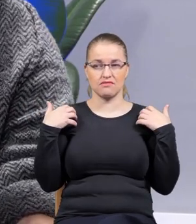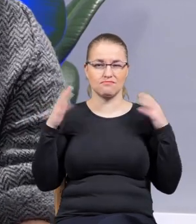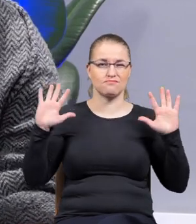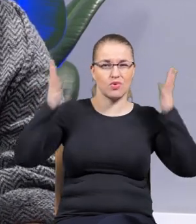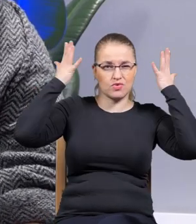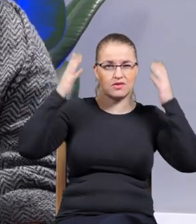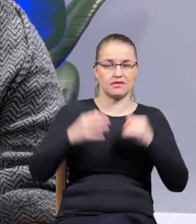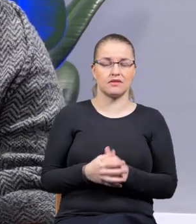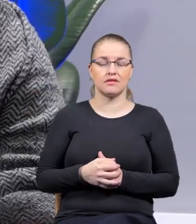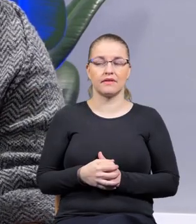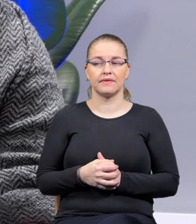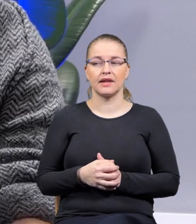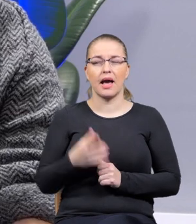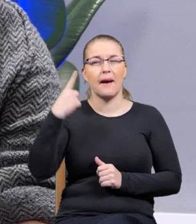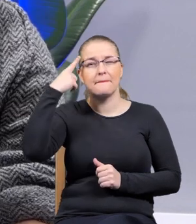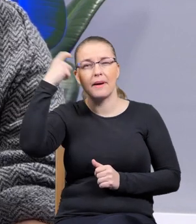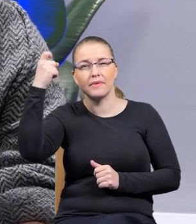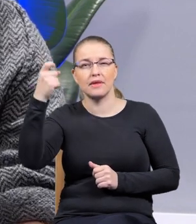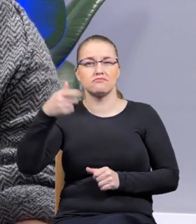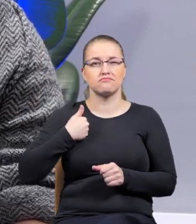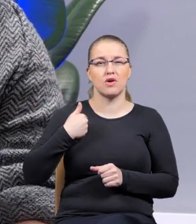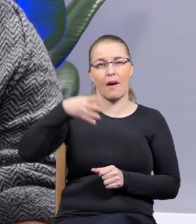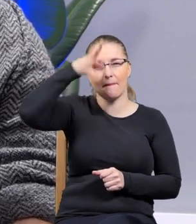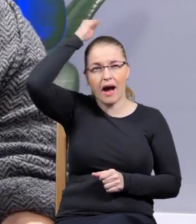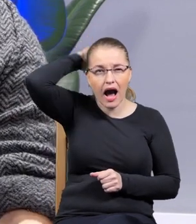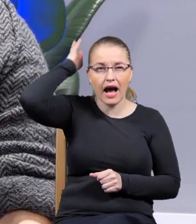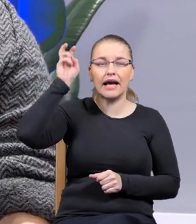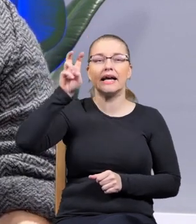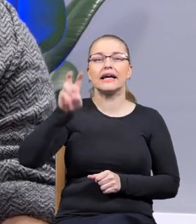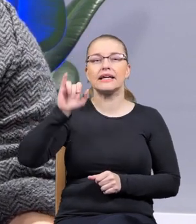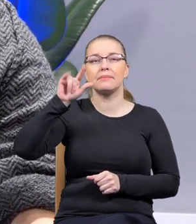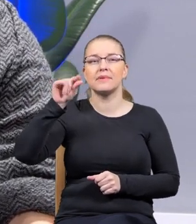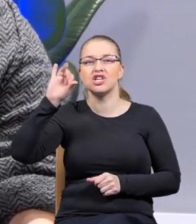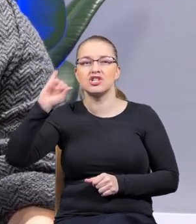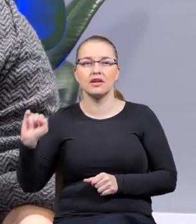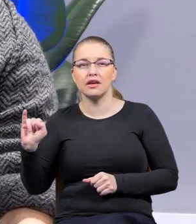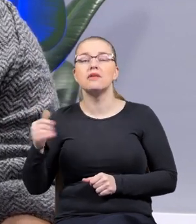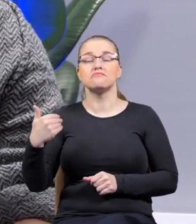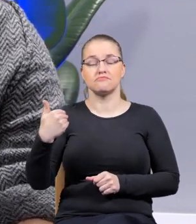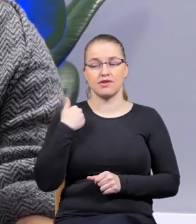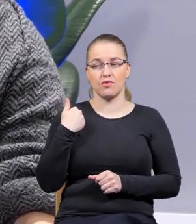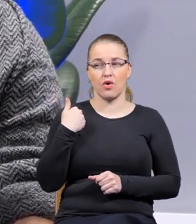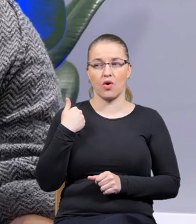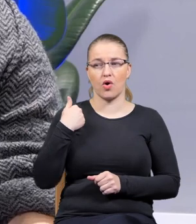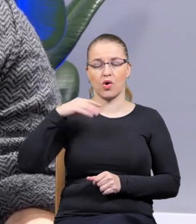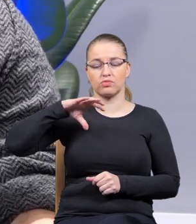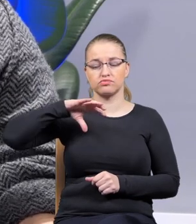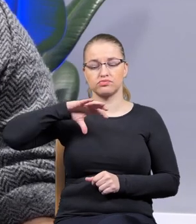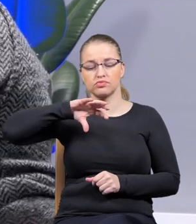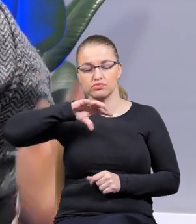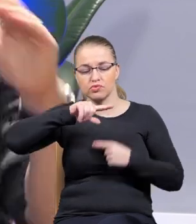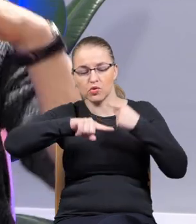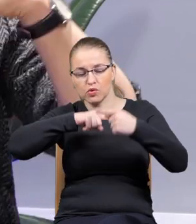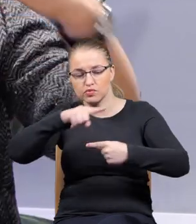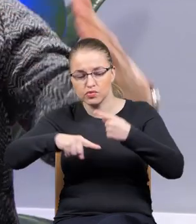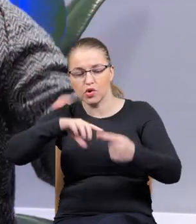dzieciaków, które przeżywały bunt. Pamiętacie, był punk, byli hipisi, to były takie